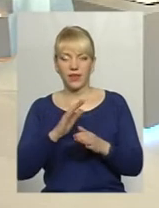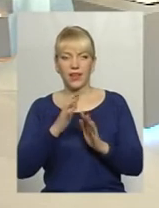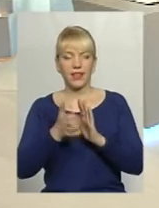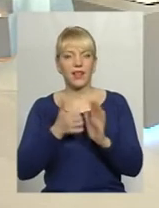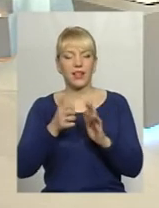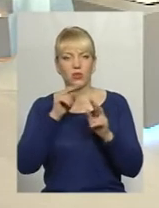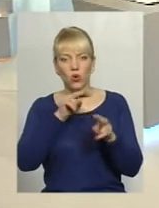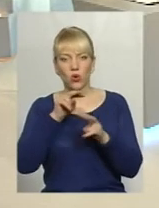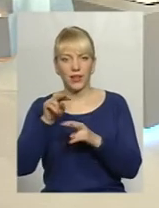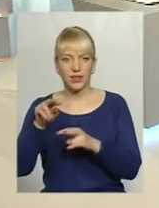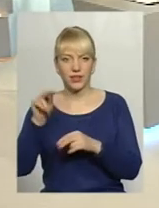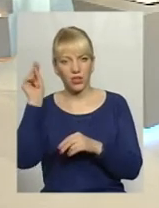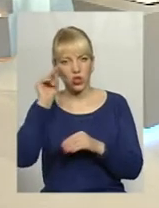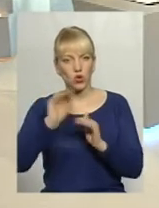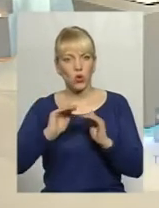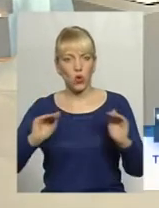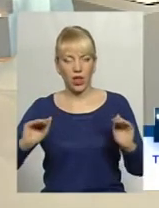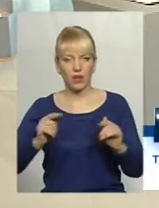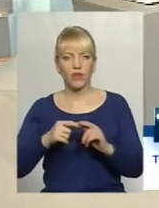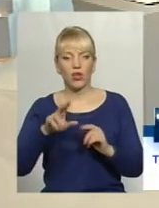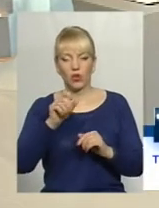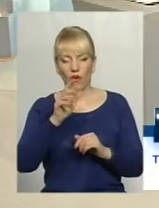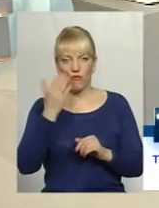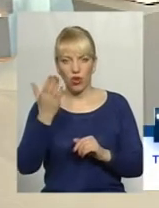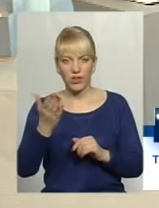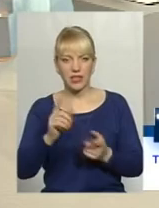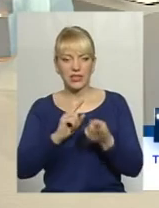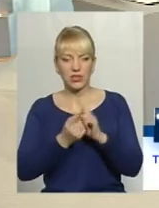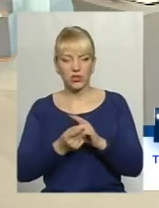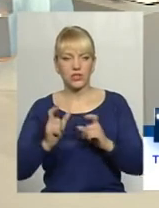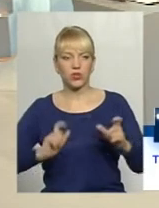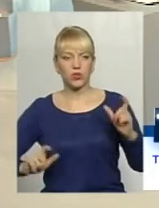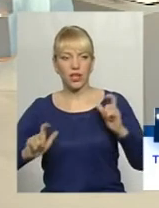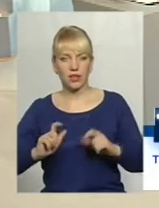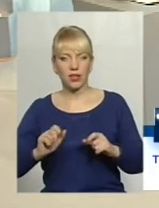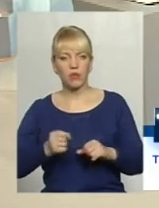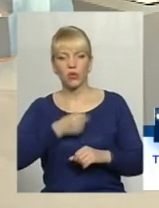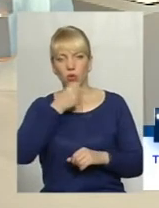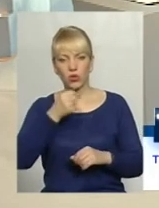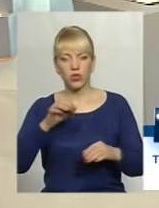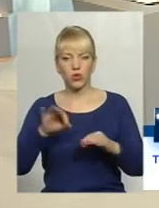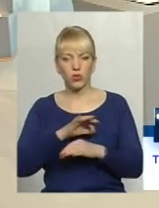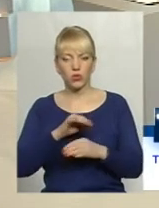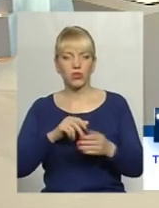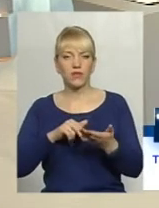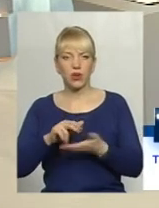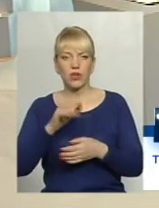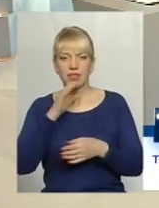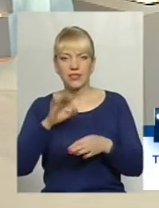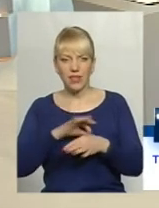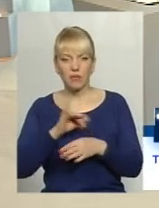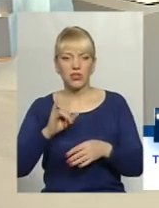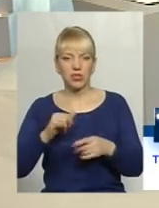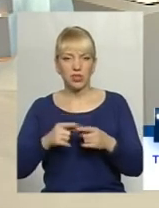саме школярів, то потім вони вже стають студентами, дорослими, одружуються, виходять замуж, і цю модель вони